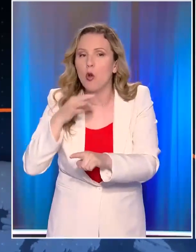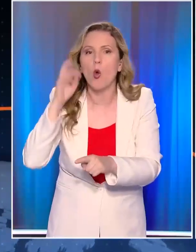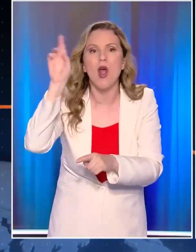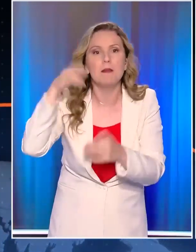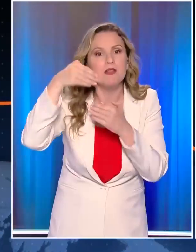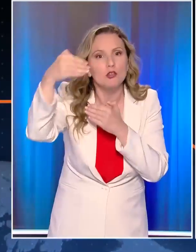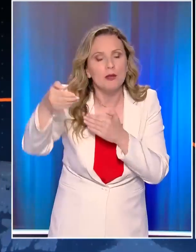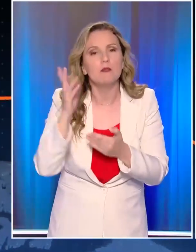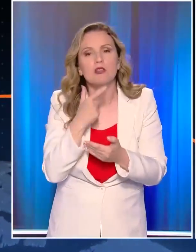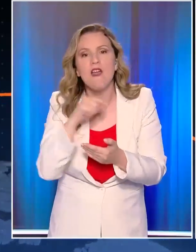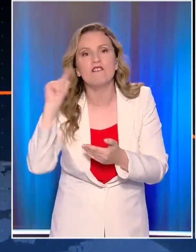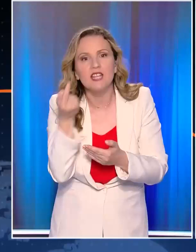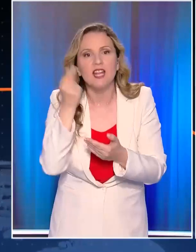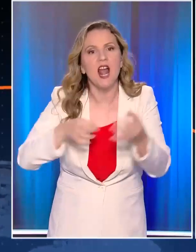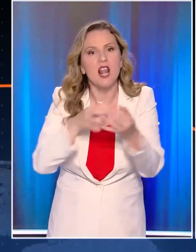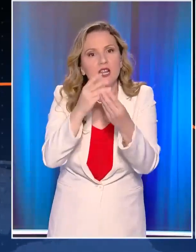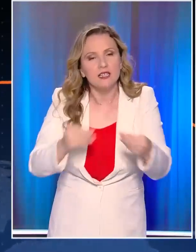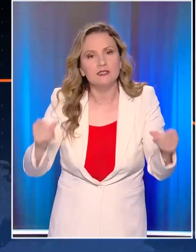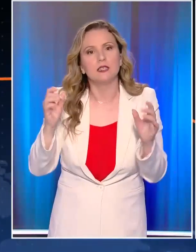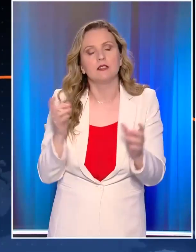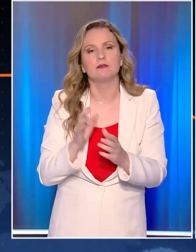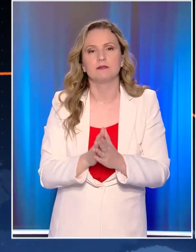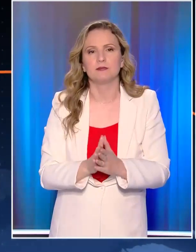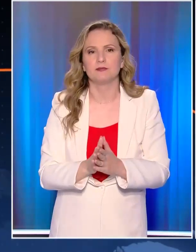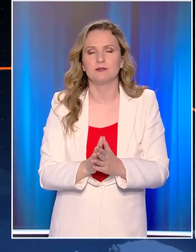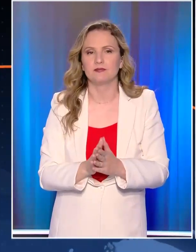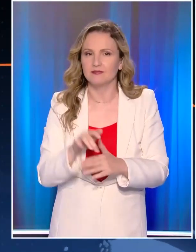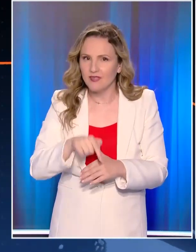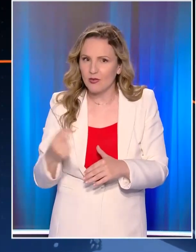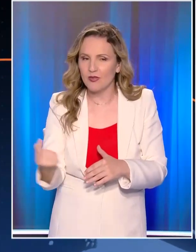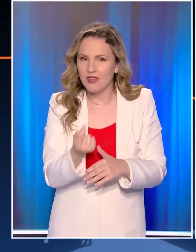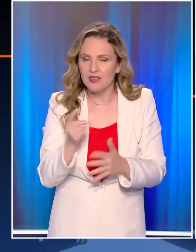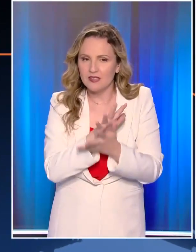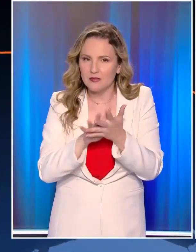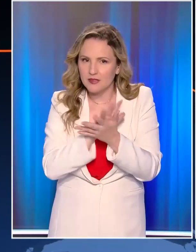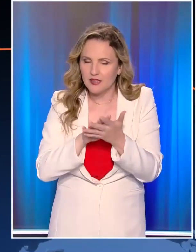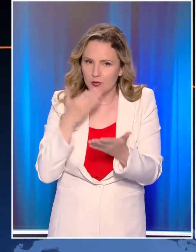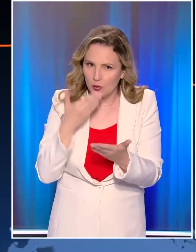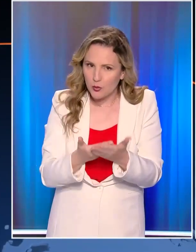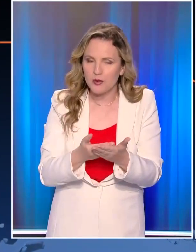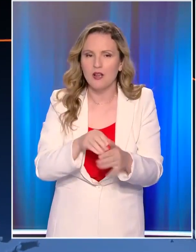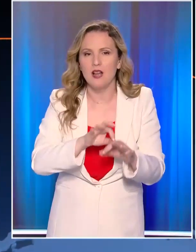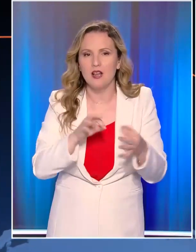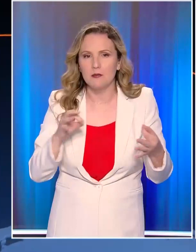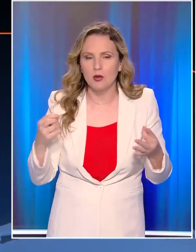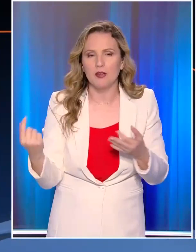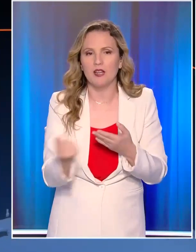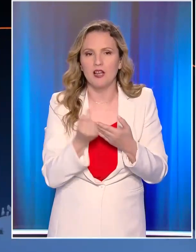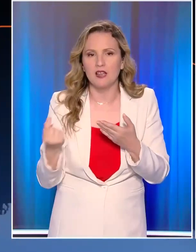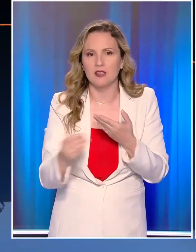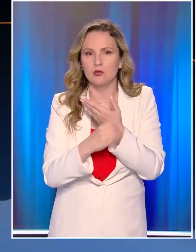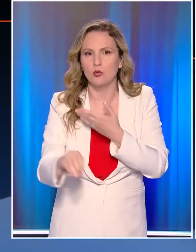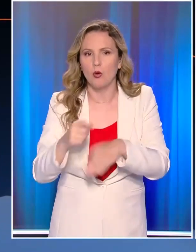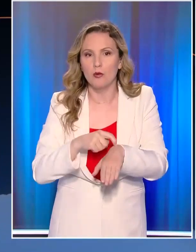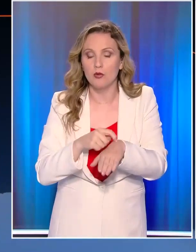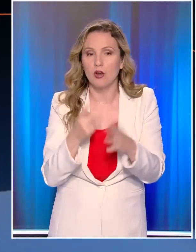για να δοθεί ευκαιρία στη διπλωματία. Στο σημείο αυτό το δελτίο μας ολοκληρώθηκε. Όλη η επικαιρότητα